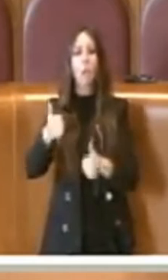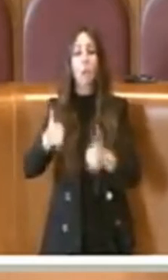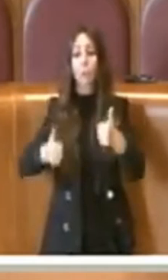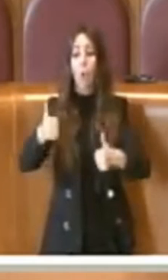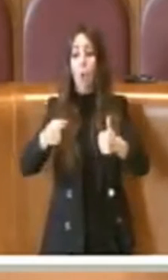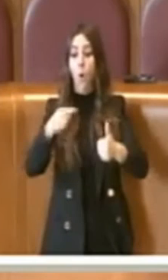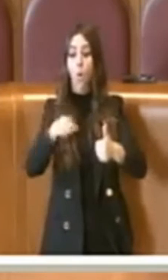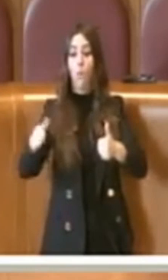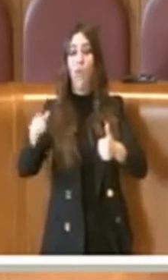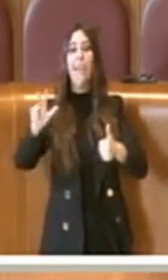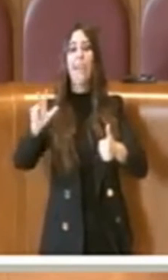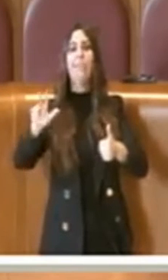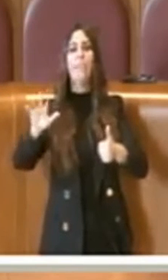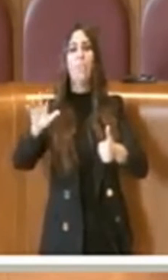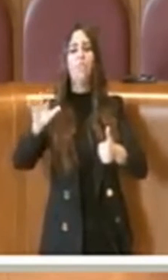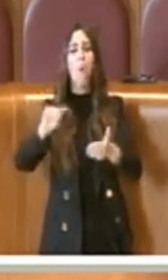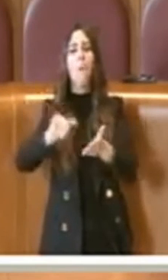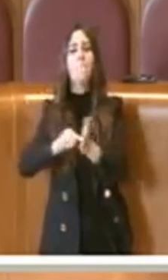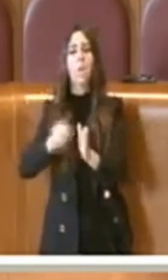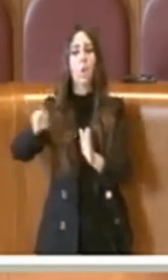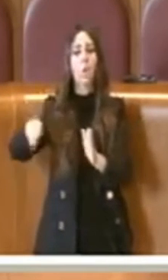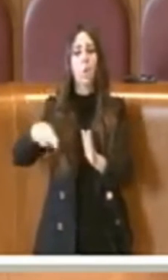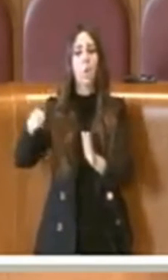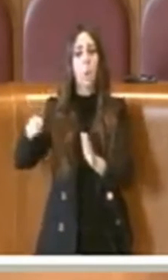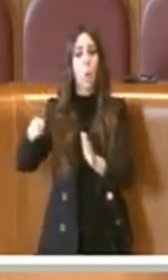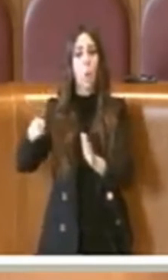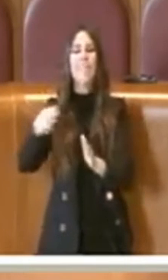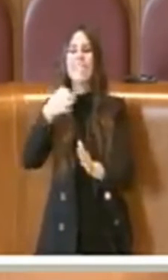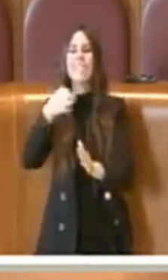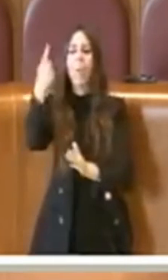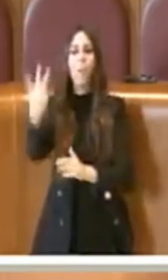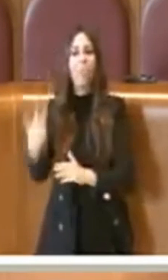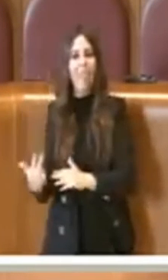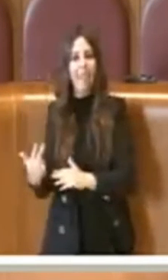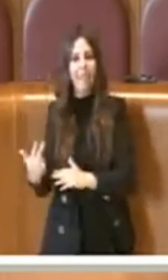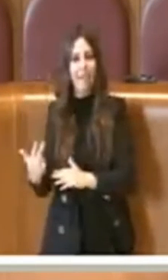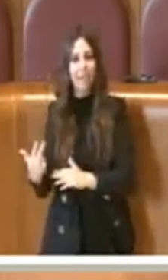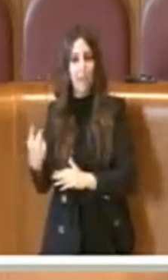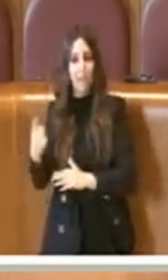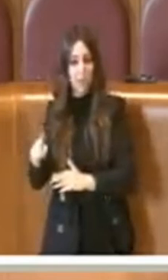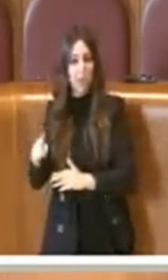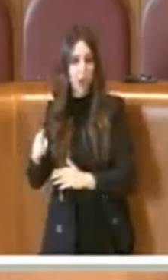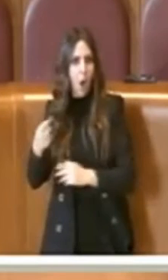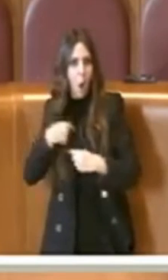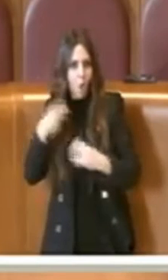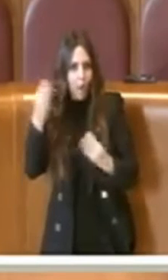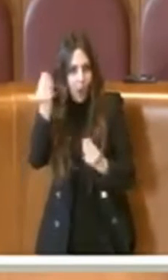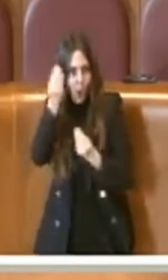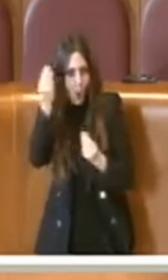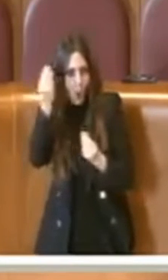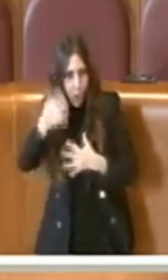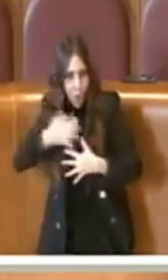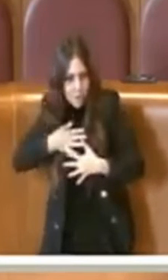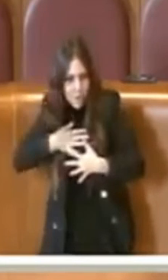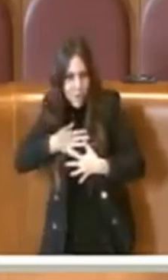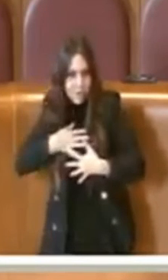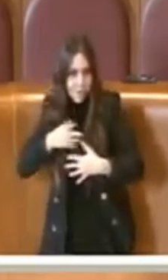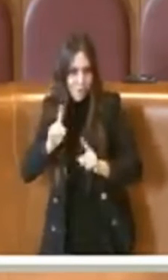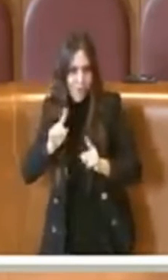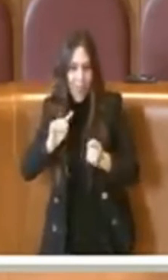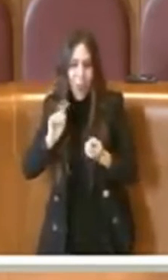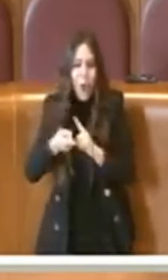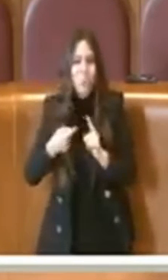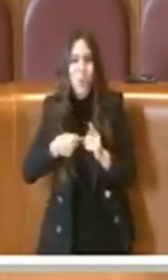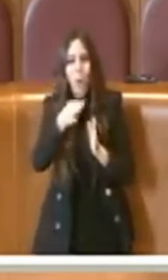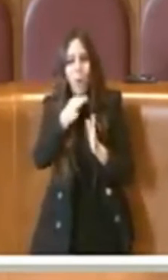milioni di euro, quindi circa un terzo. Queste non sono le opinioni personali di Angelo Diario, questi sono dei